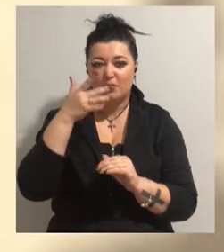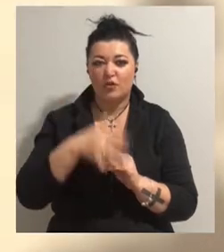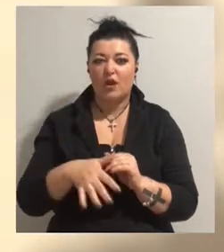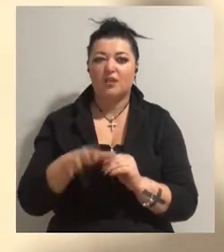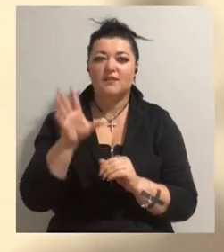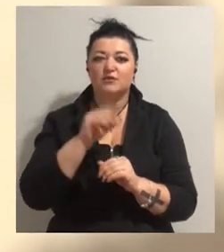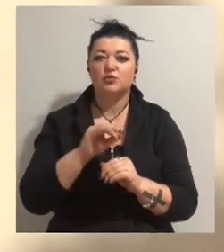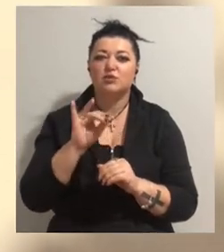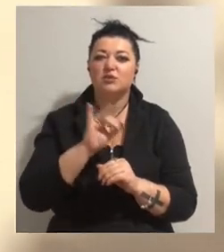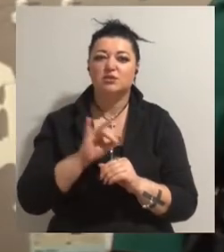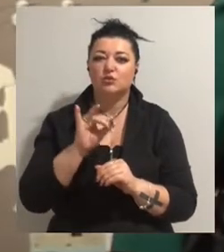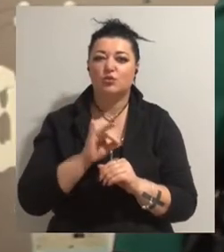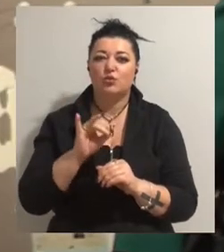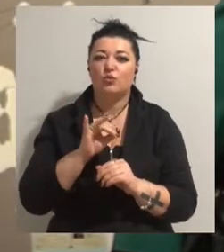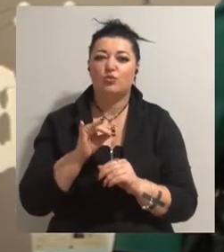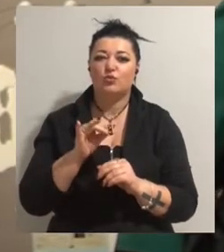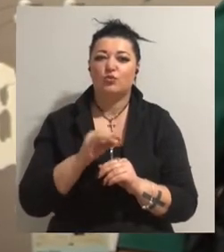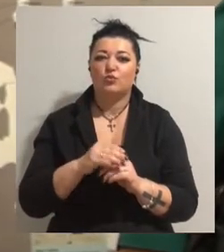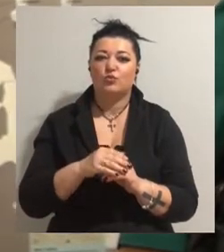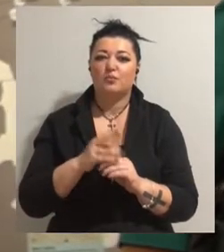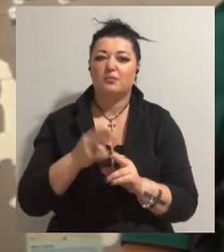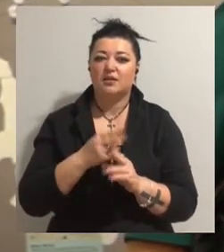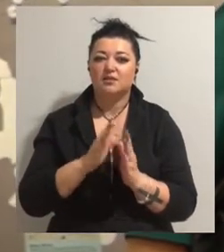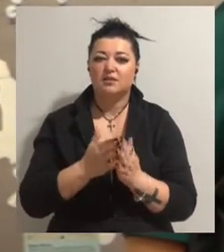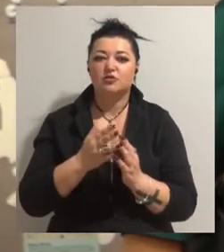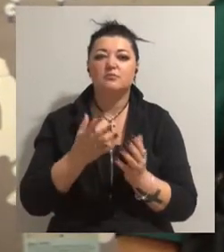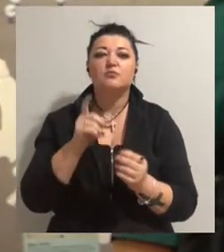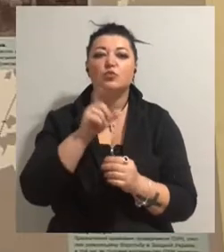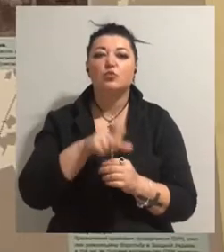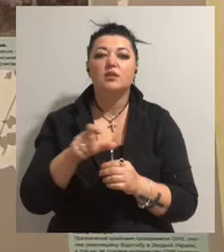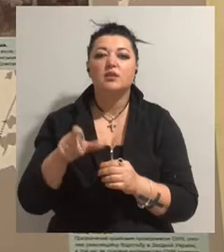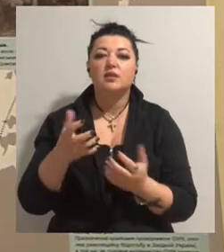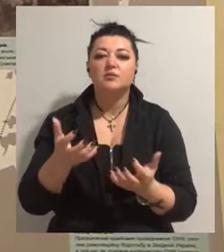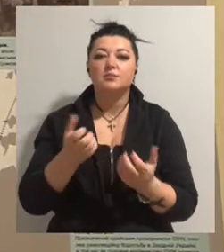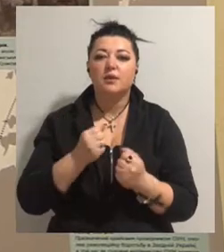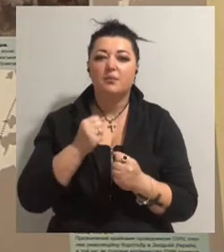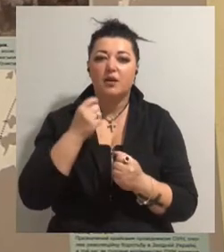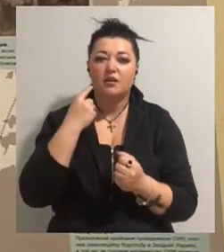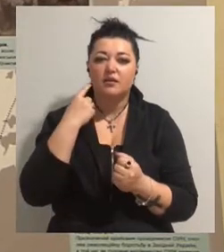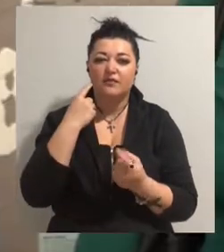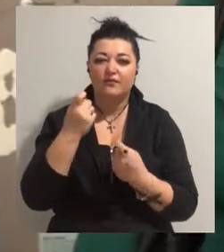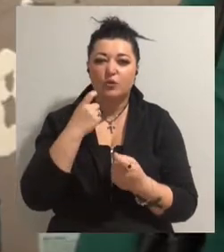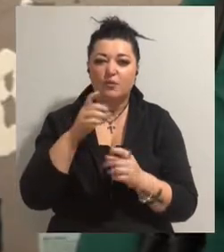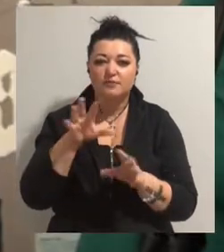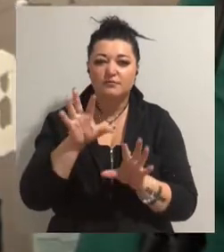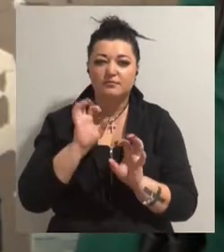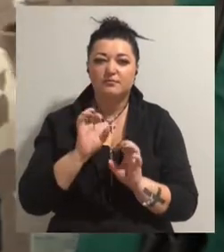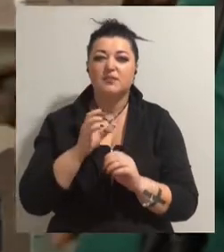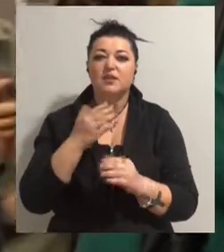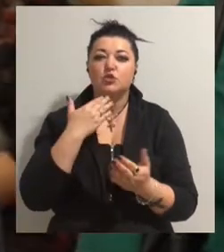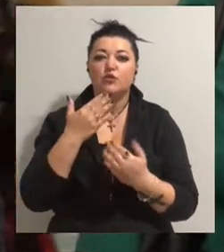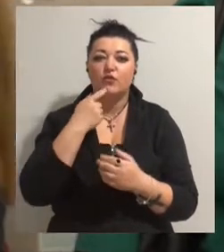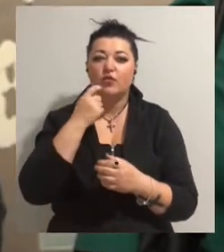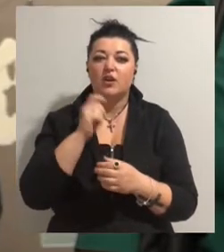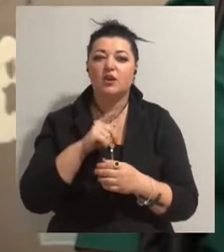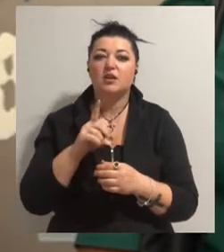Сучасна людина сприймає інформацію як текст в месенджері. В стародавній Україні, якщо зараз ці